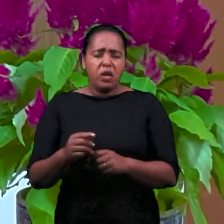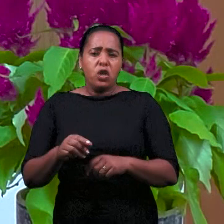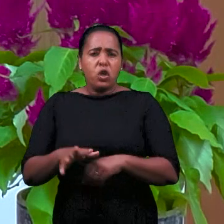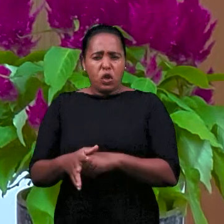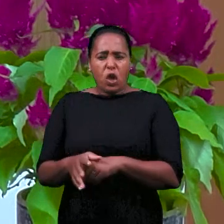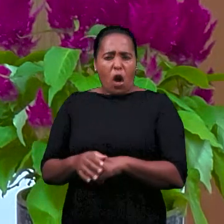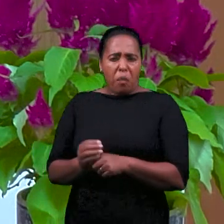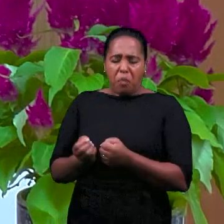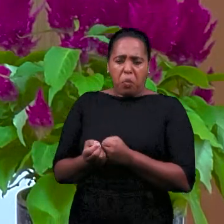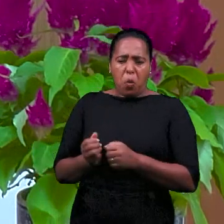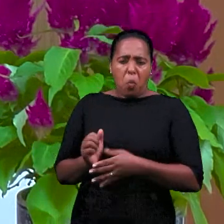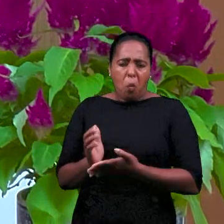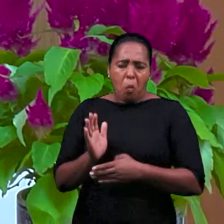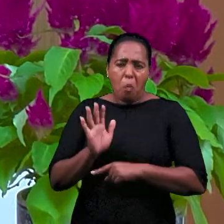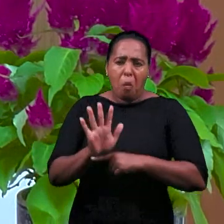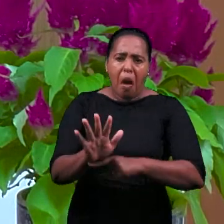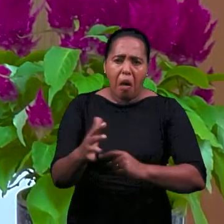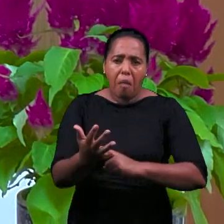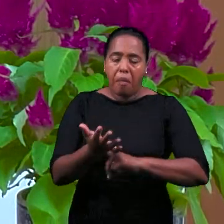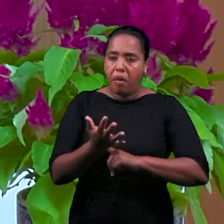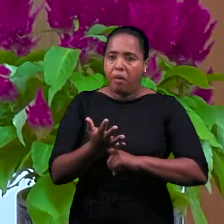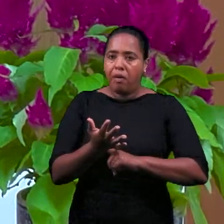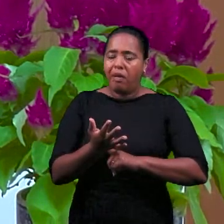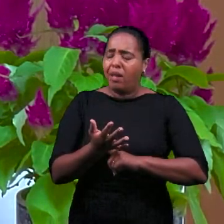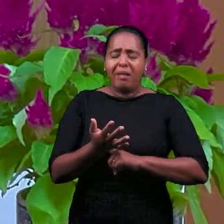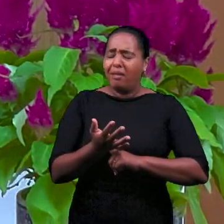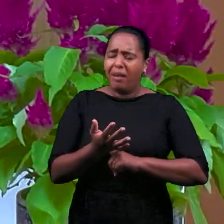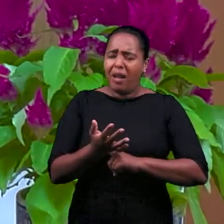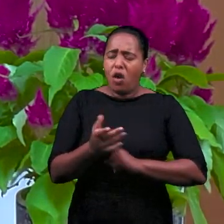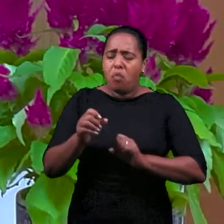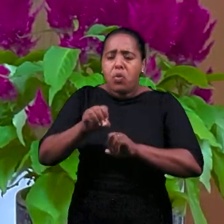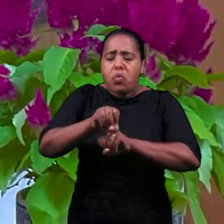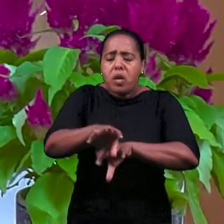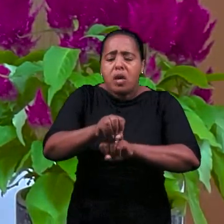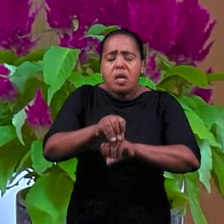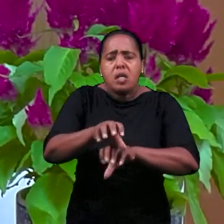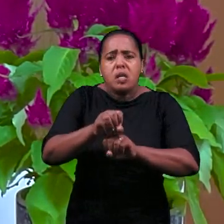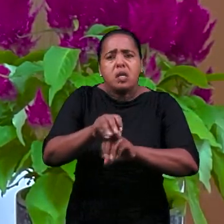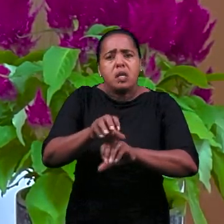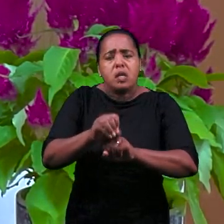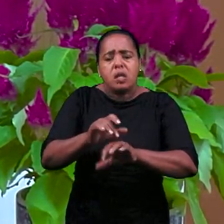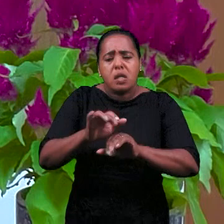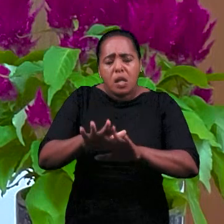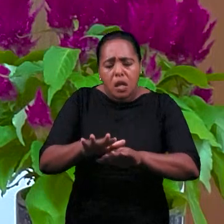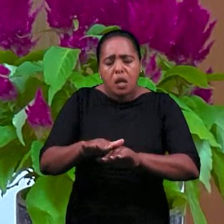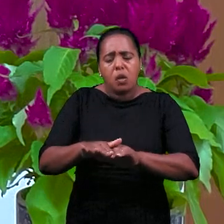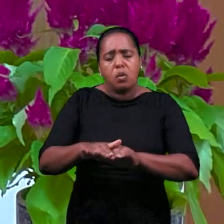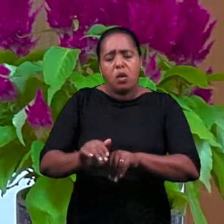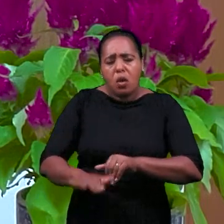но не для одолжения, но по повелению творения,